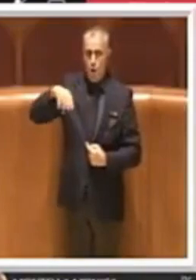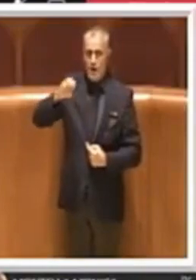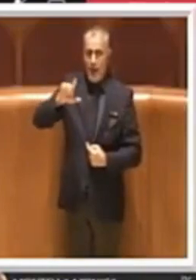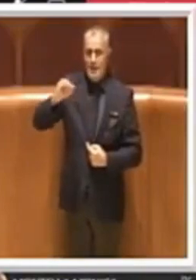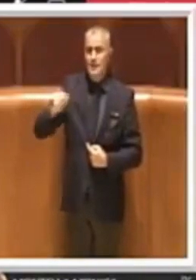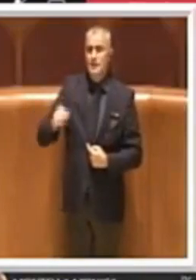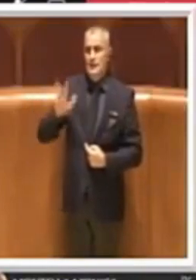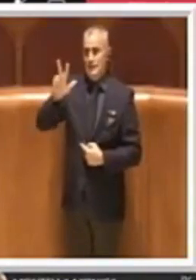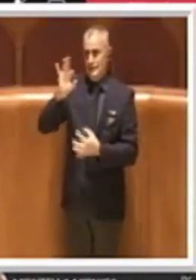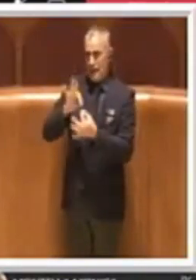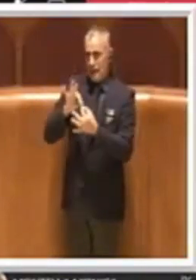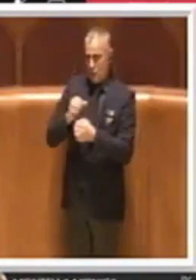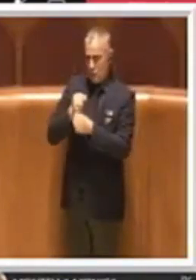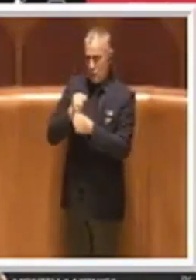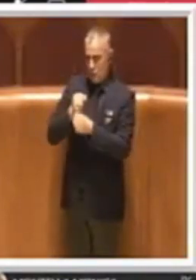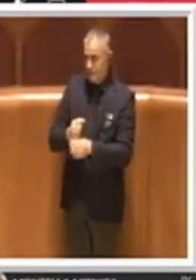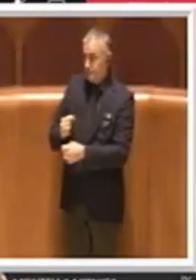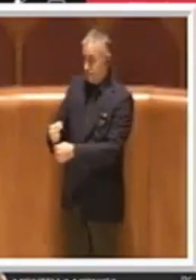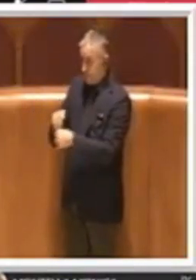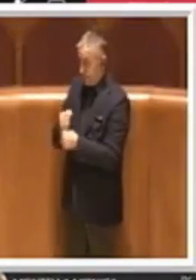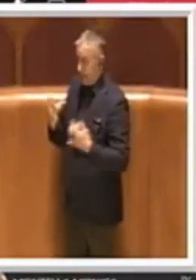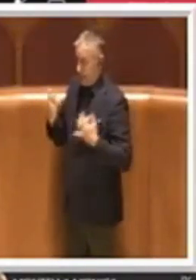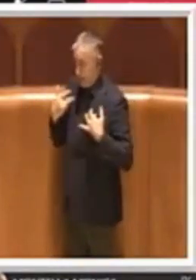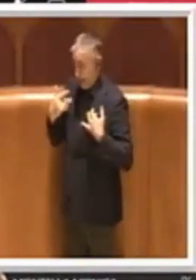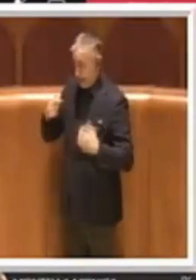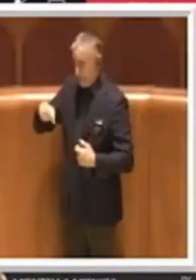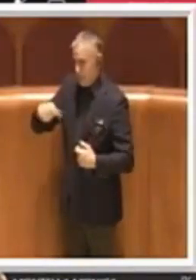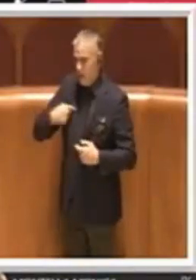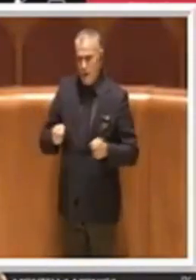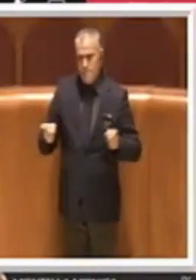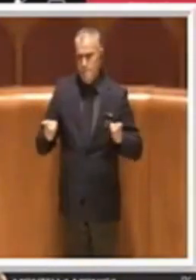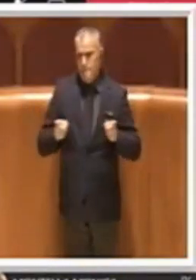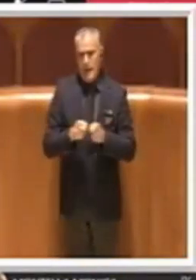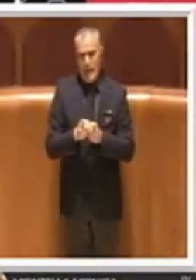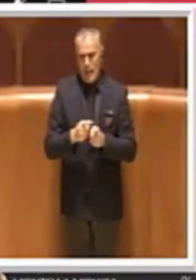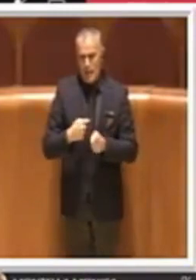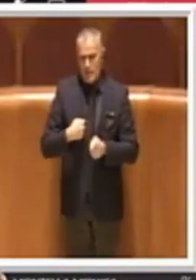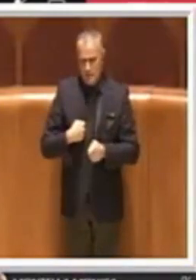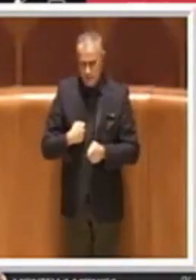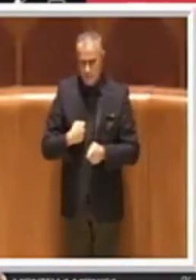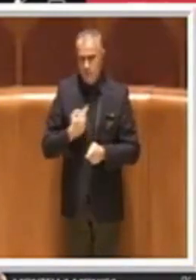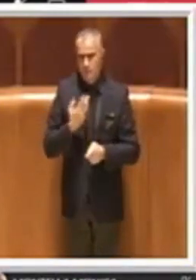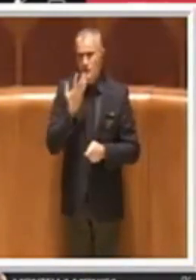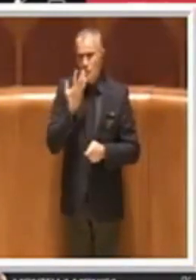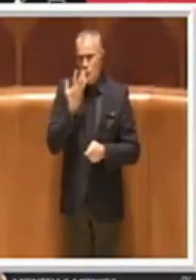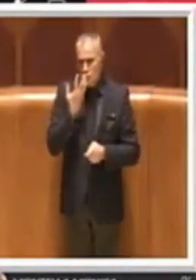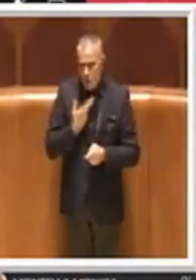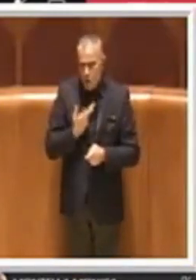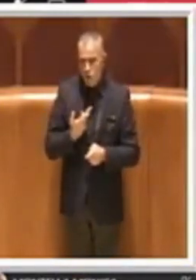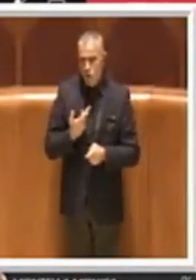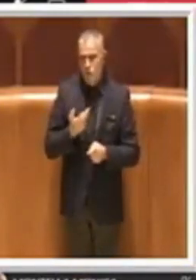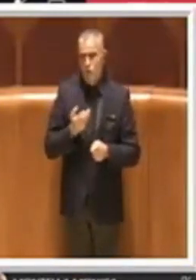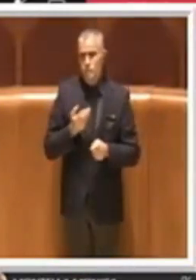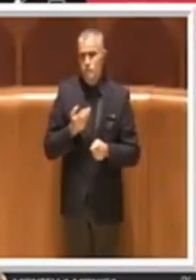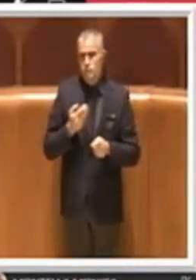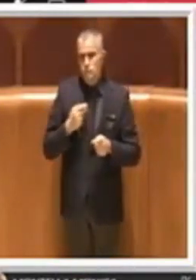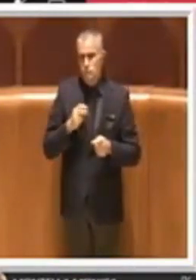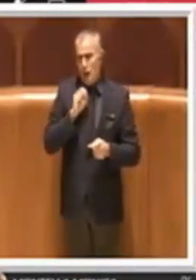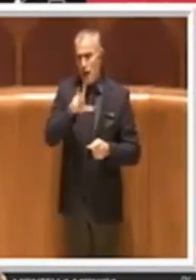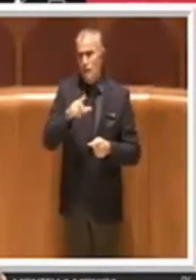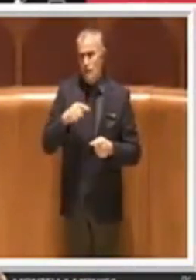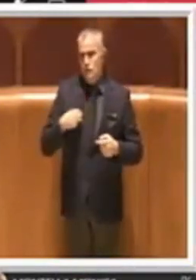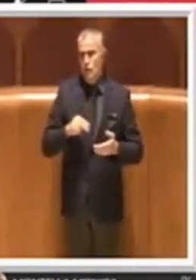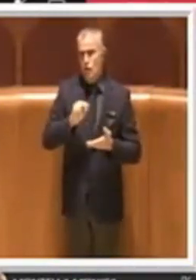Grazie Presidente, io molto brevemente volevo invece rassegnare, indicare il voto favorevole